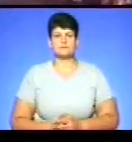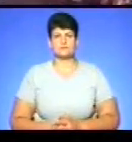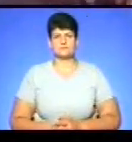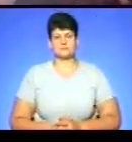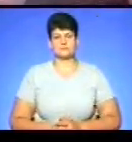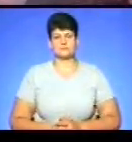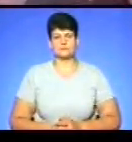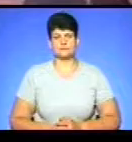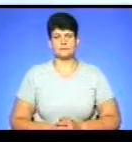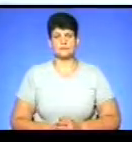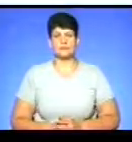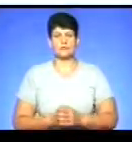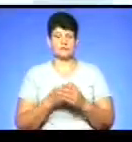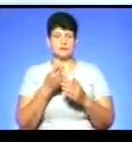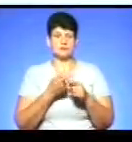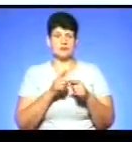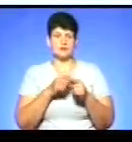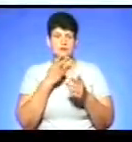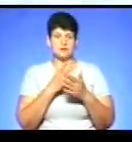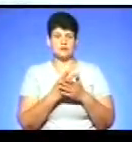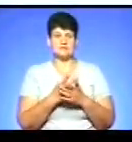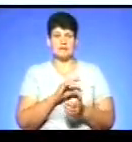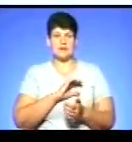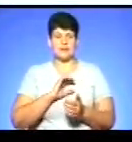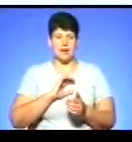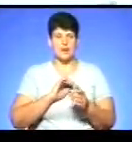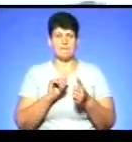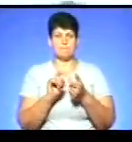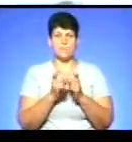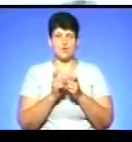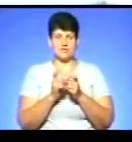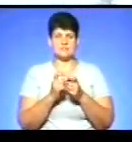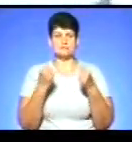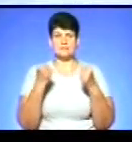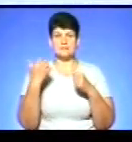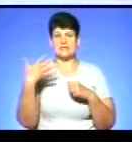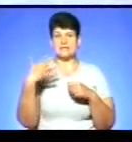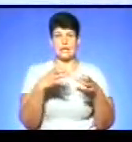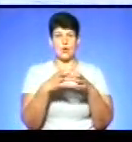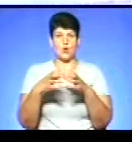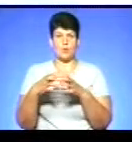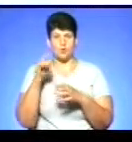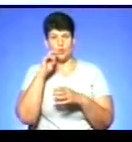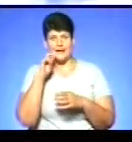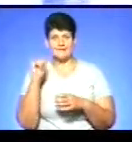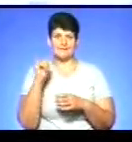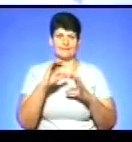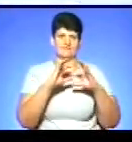Ось стартують учасники. Торік за медалі боролися спортсмени із 50 команд України і світу.